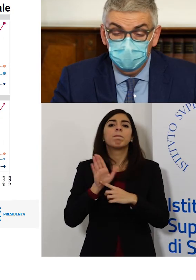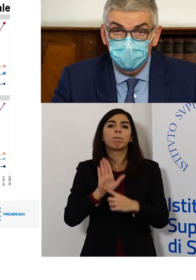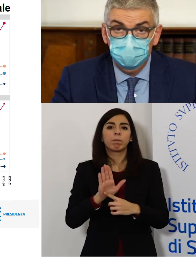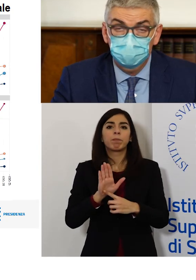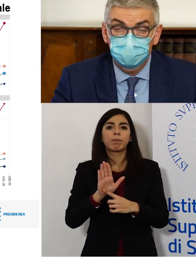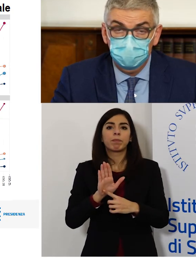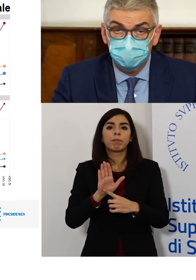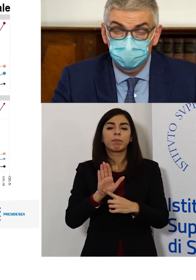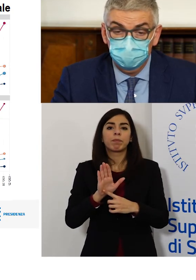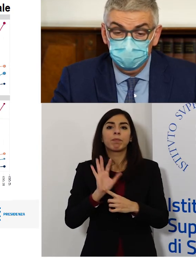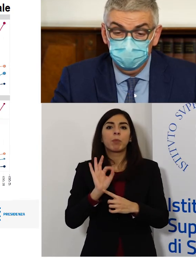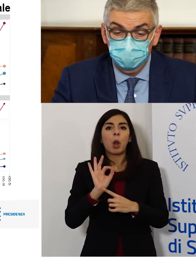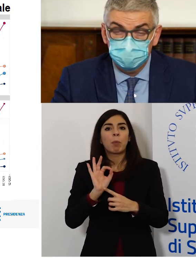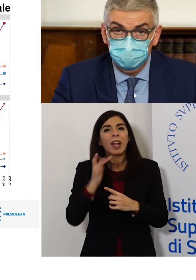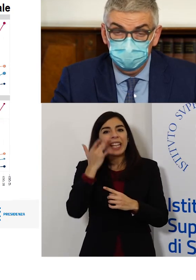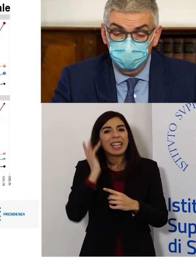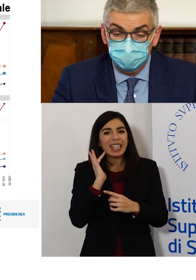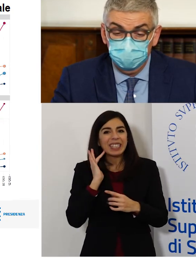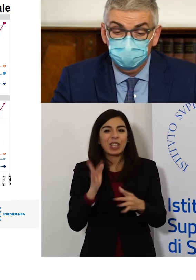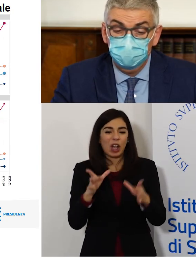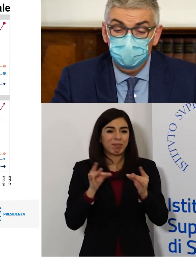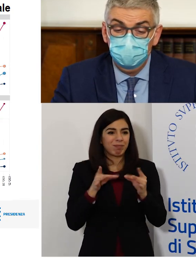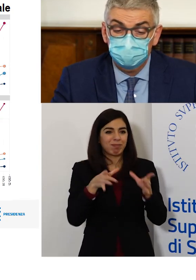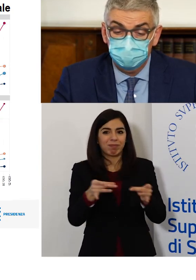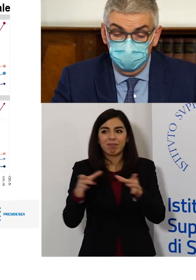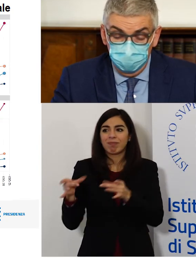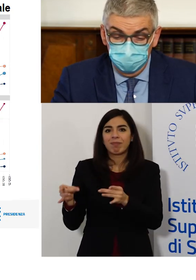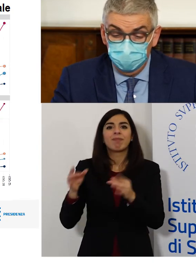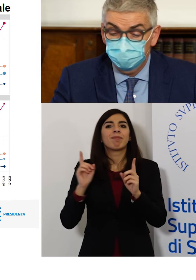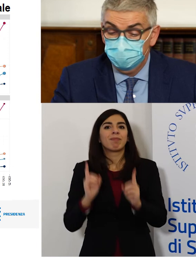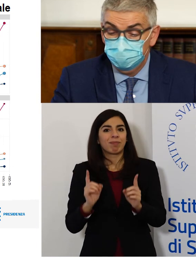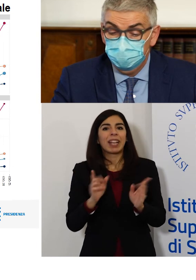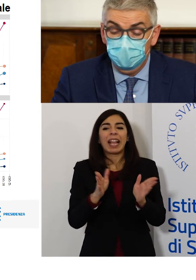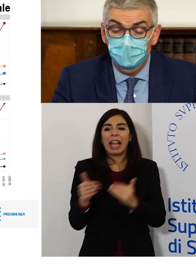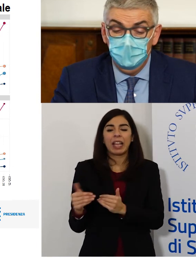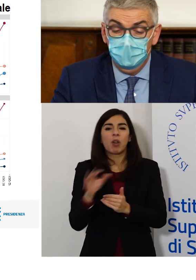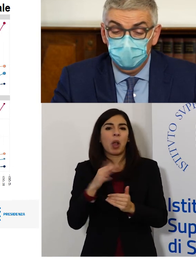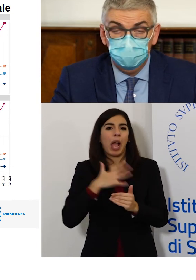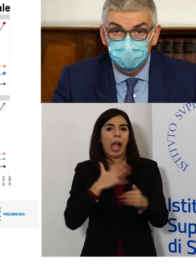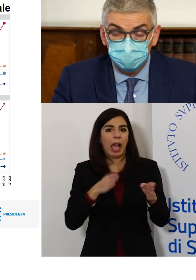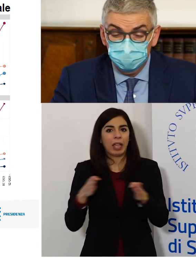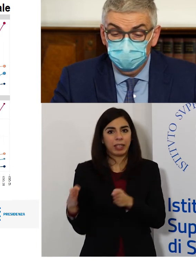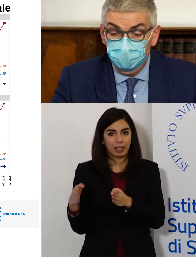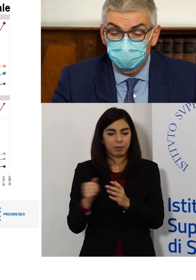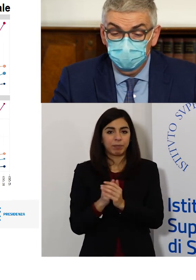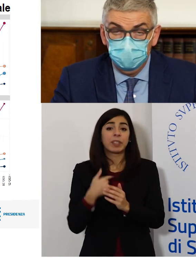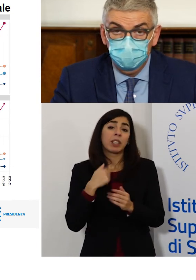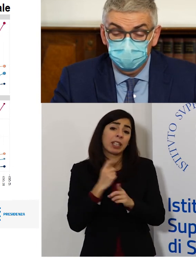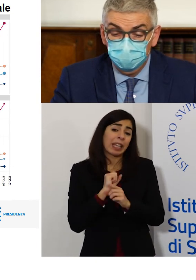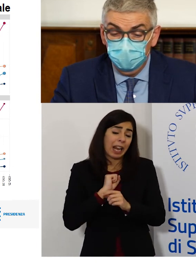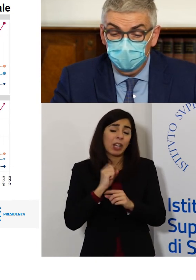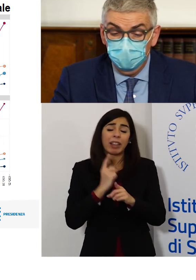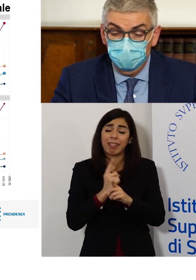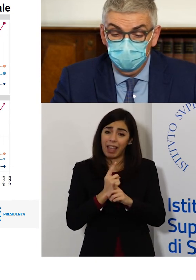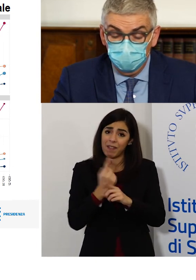l'andamento del rischio di contrarre l'infezione nelle diverse categorie e per le diverse fasce di età. Credo vada sottolineato in